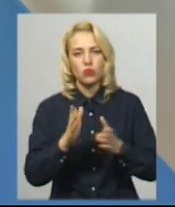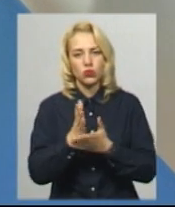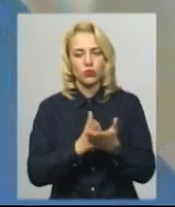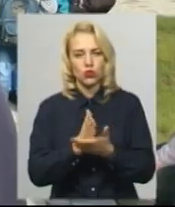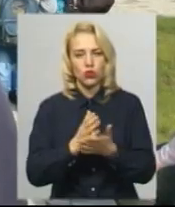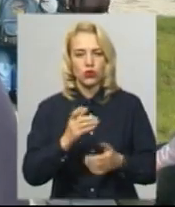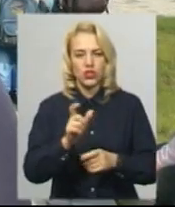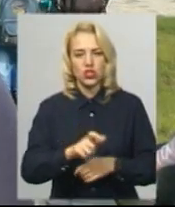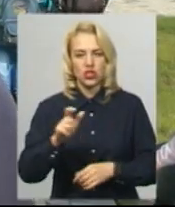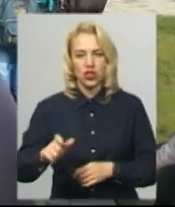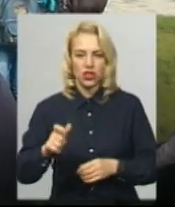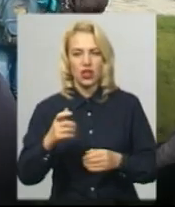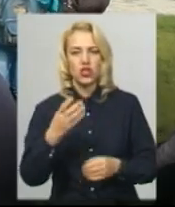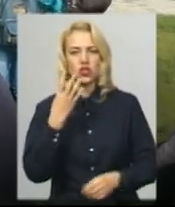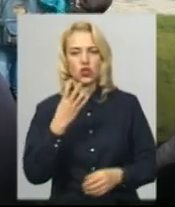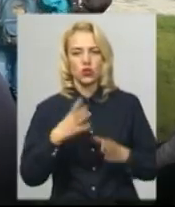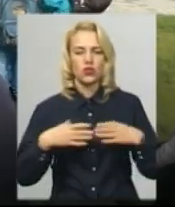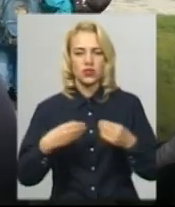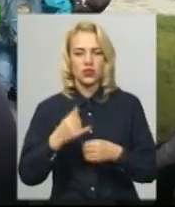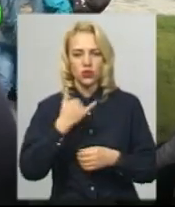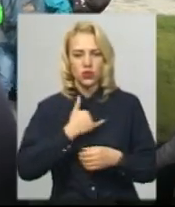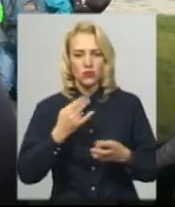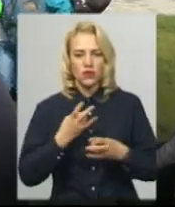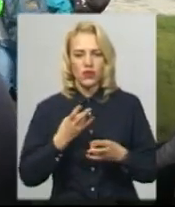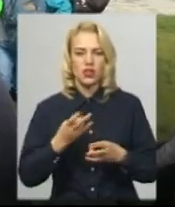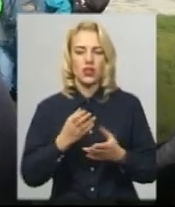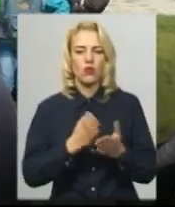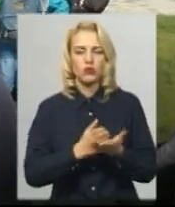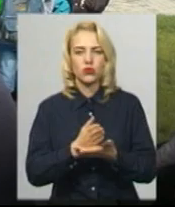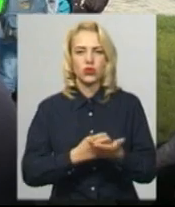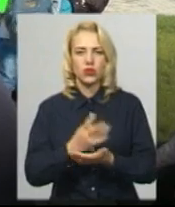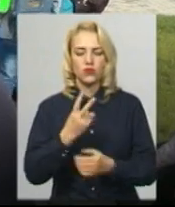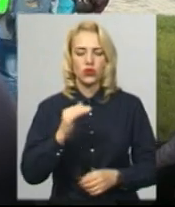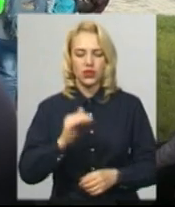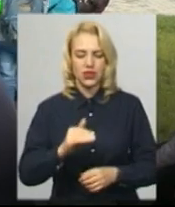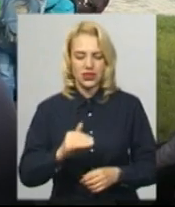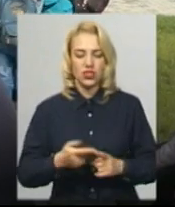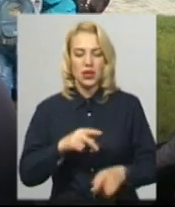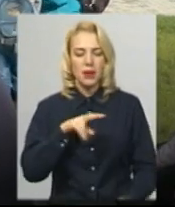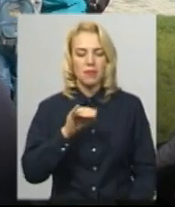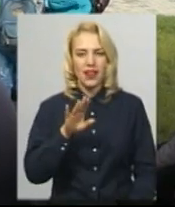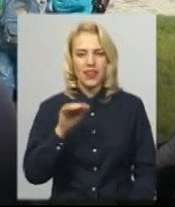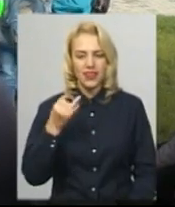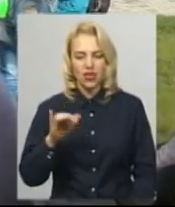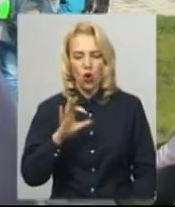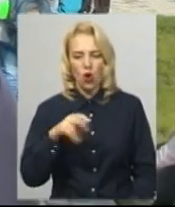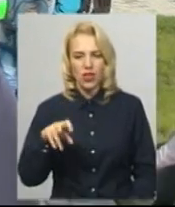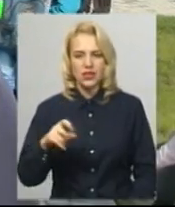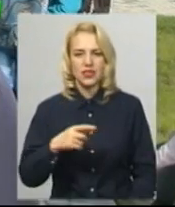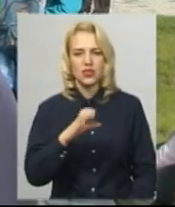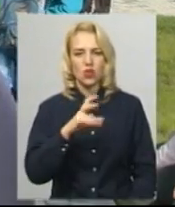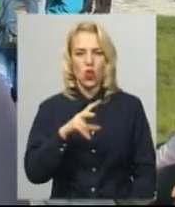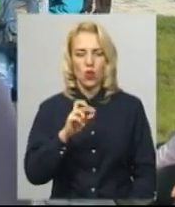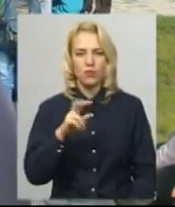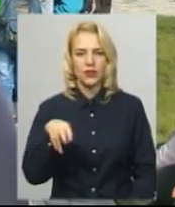чотирьох сіл. В нашій амбулаторії має обслуговуватися до двох тисяч населення. Це населення села Пільний Олексинець, Підлісний Олексинець, Слобідка